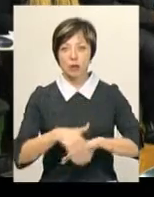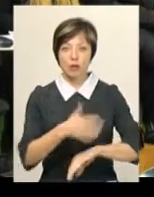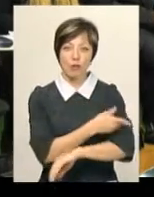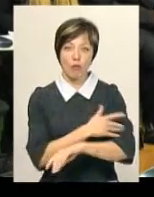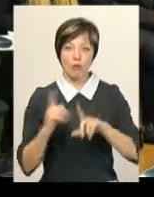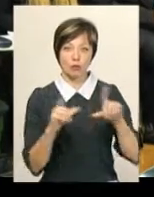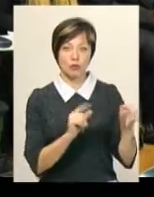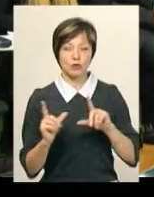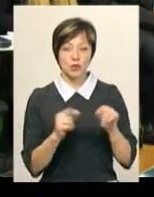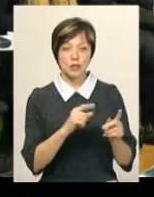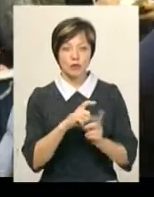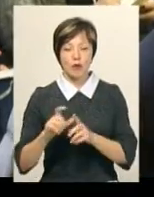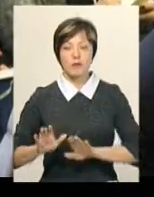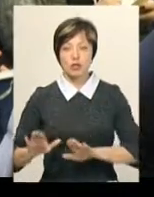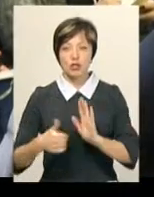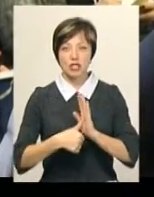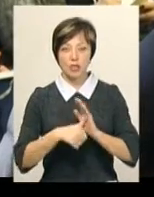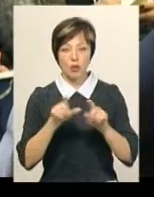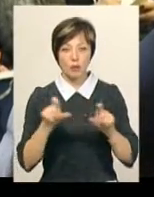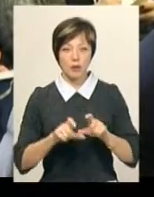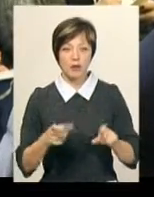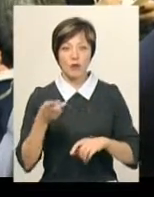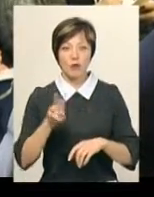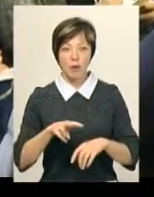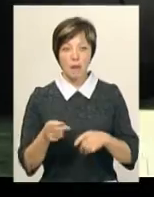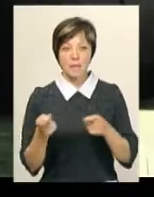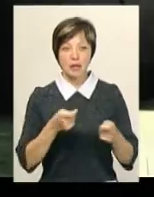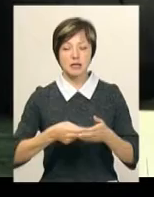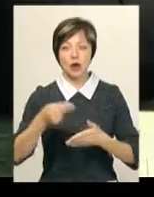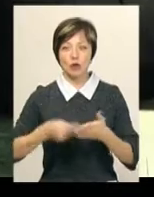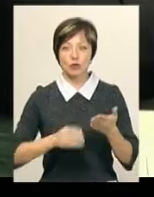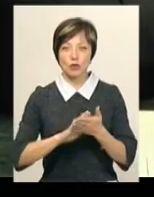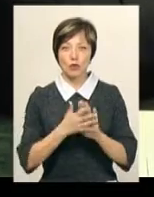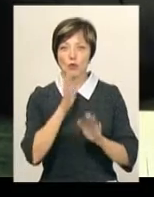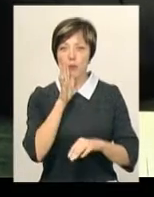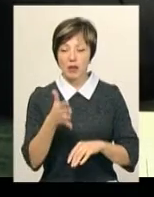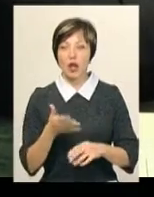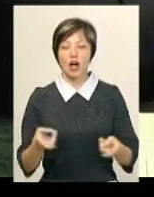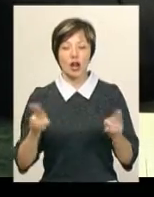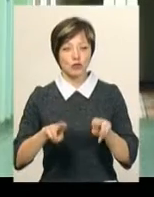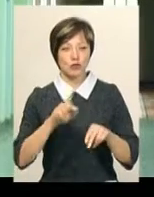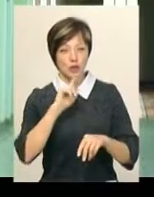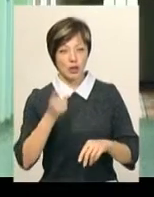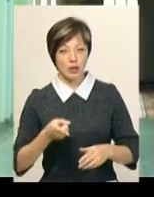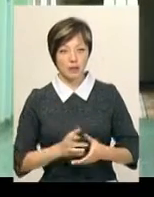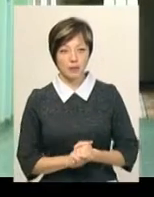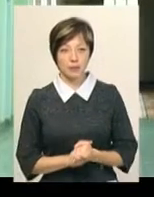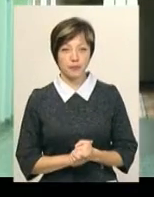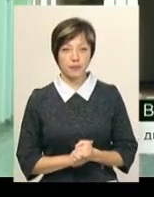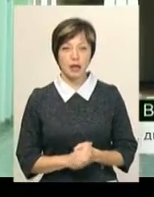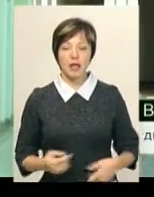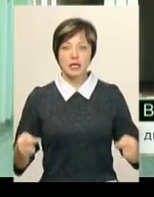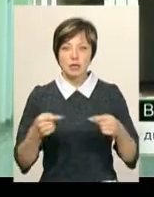словами Андрія Бондаренка, шести об'єктів конкурсу з двома перевізниками заключить договір на п'ять років, а зрештою – на рік. Згідно